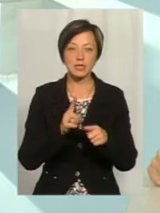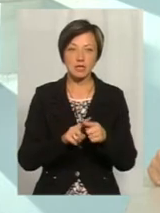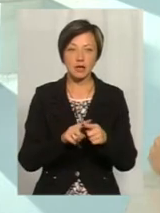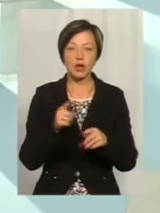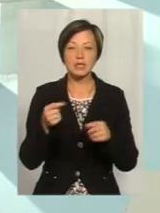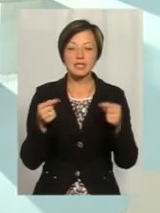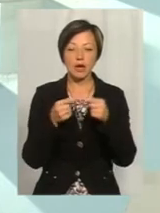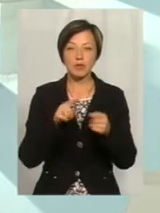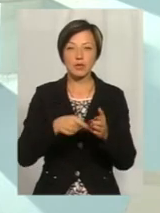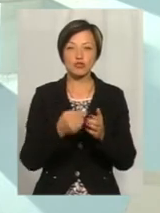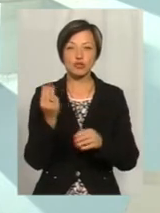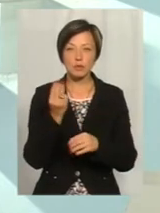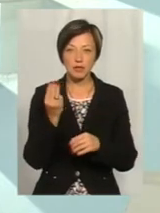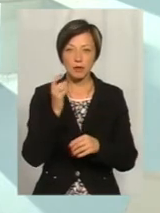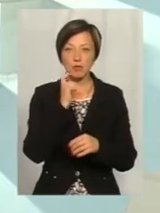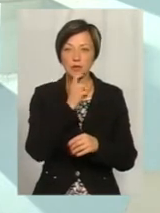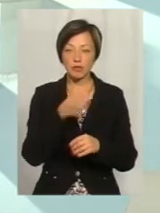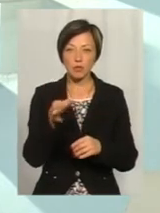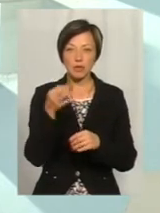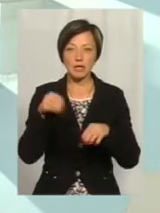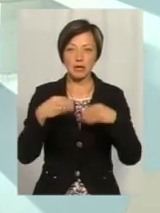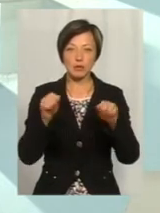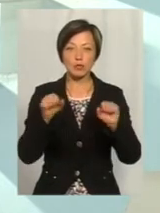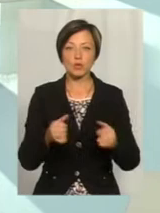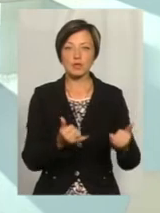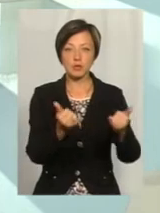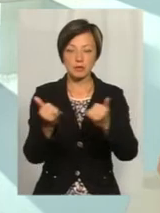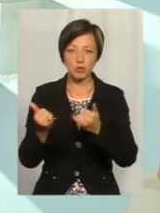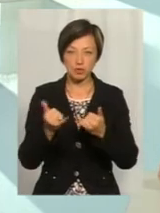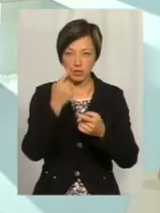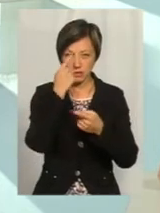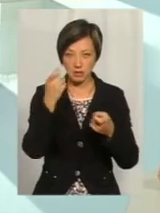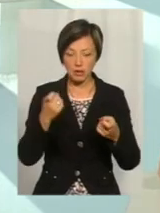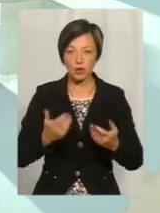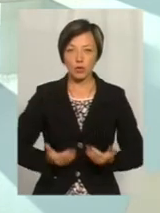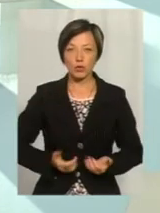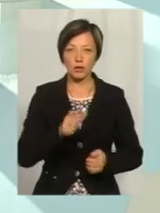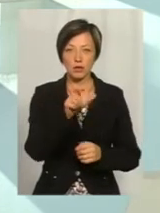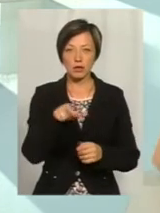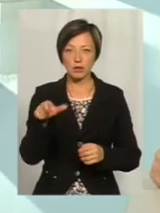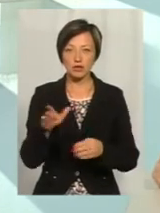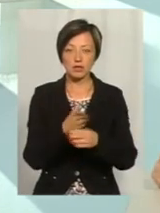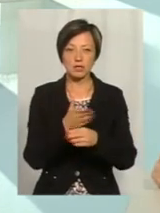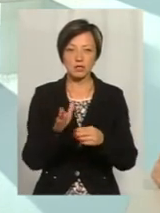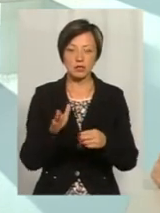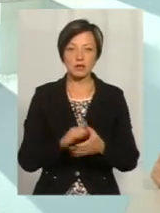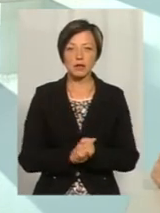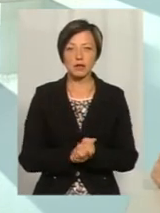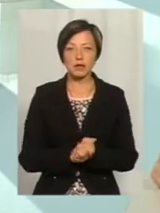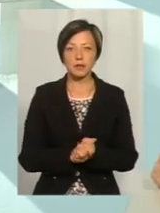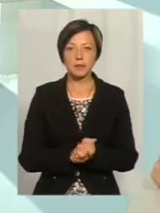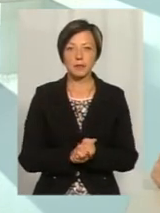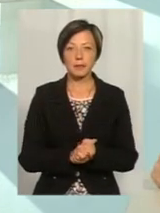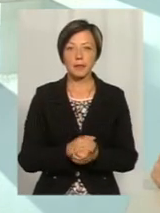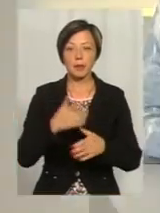Шепетівці, тобто це якраз північ, що десь змогу забезпечити мешканців цієї частини. А чи відомо, наскільки